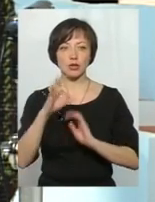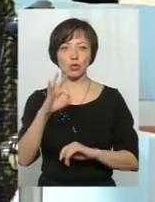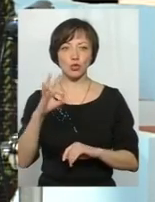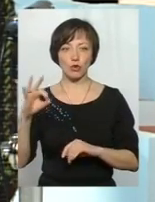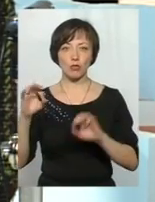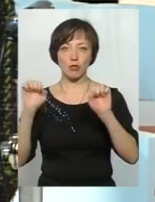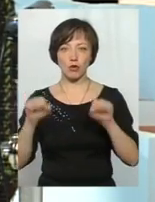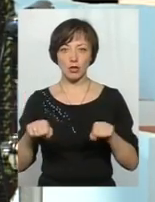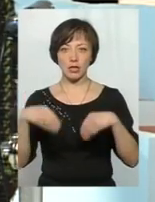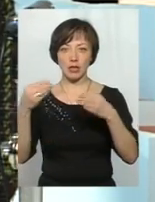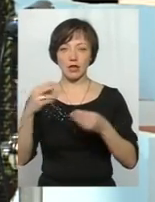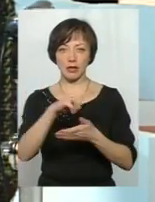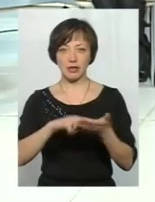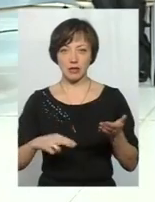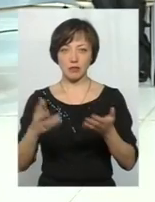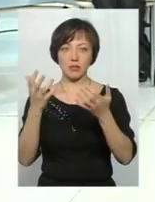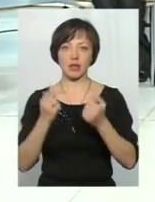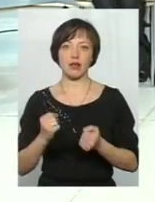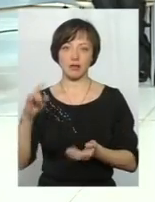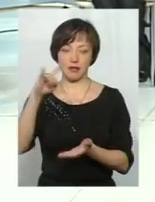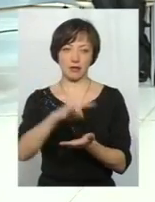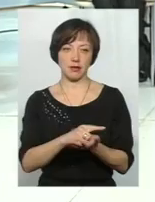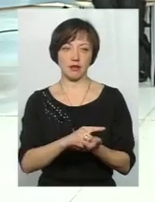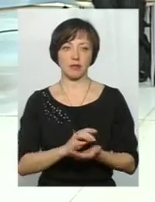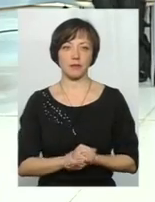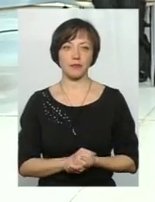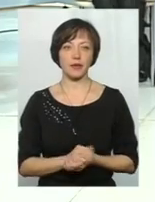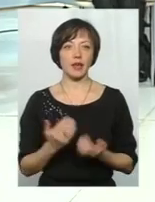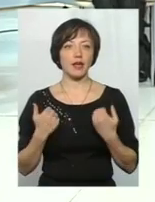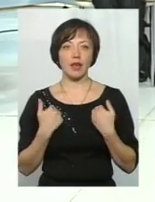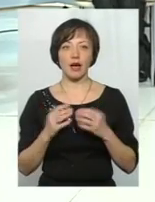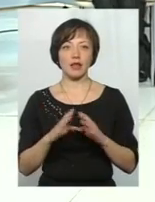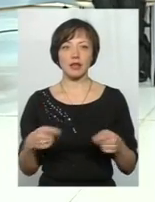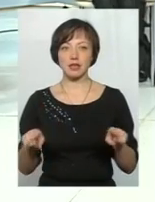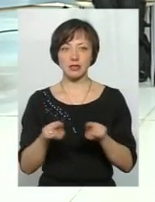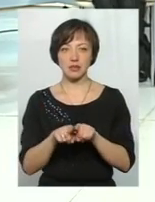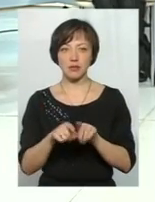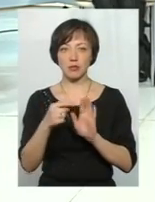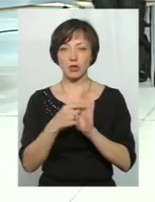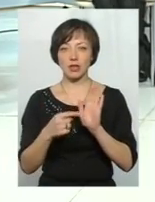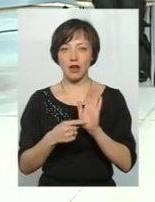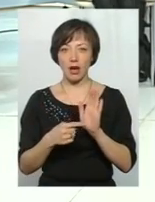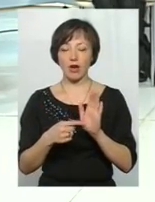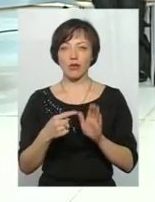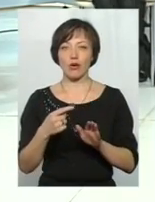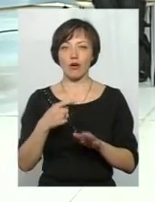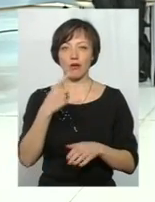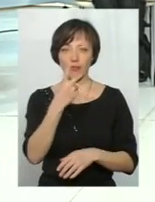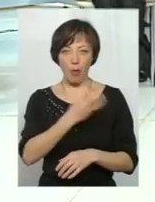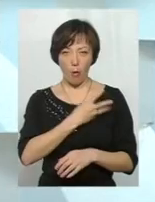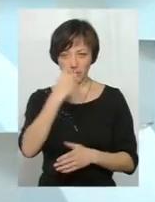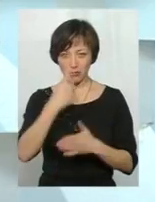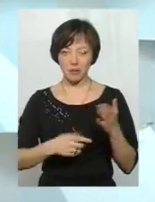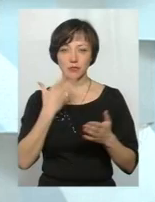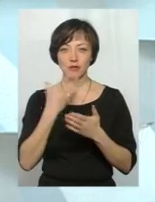могли дати ліцензію і прийняти літак. Я не настільки поділяю оптимізм своїх колег, хоча